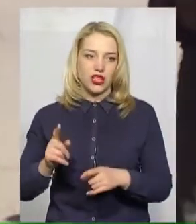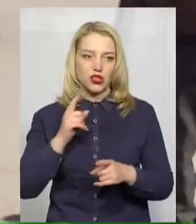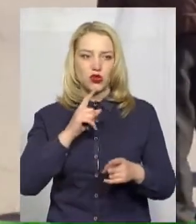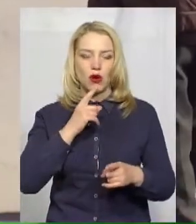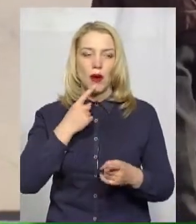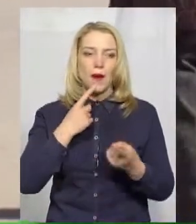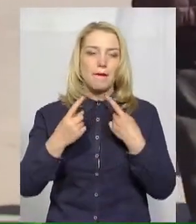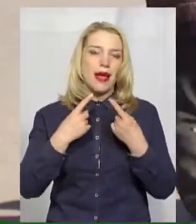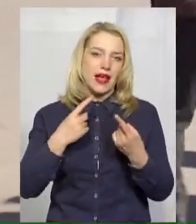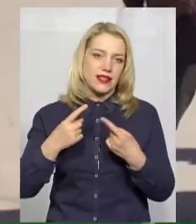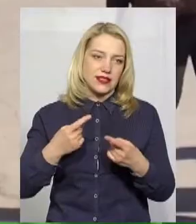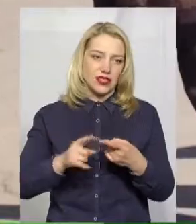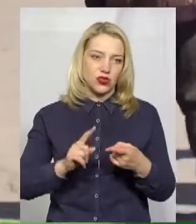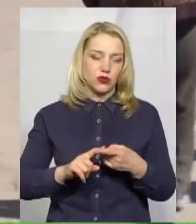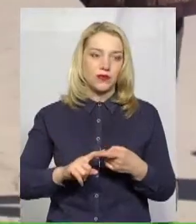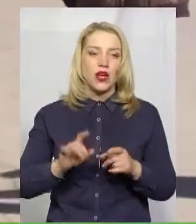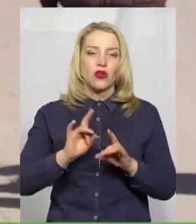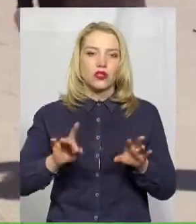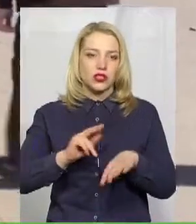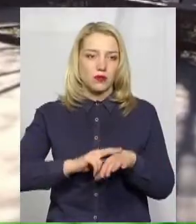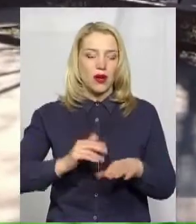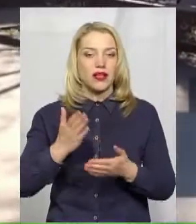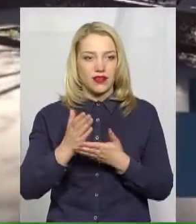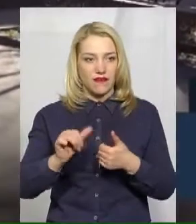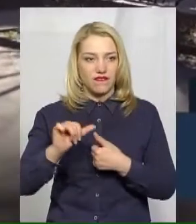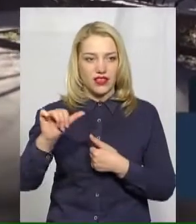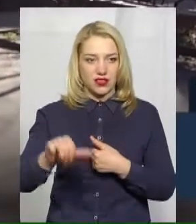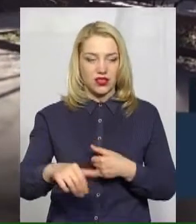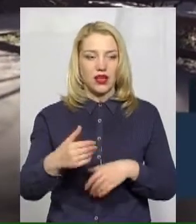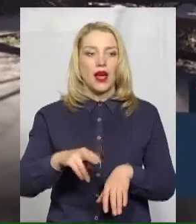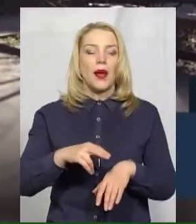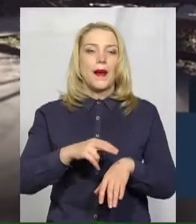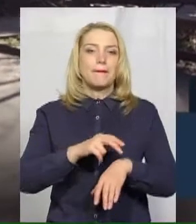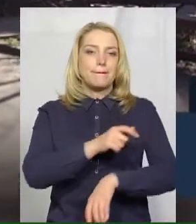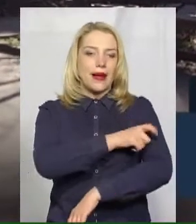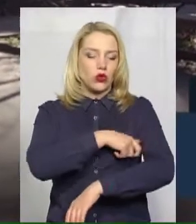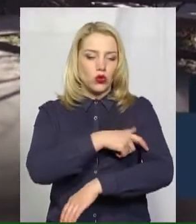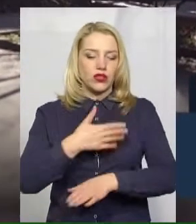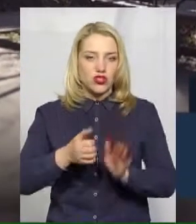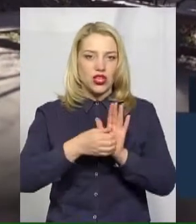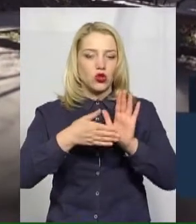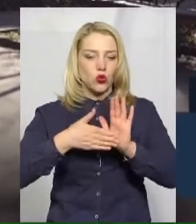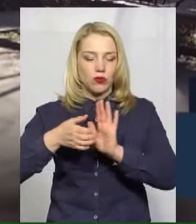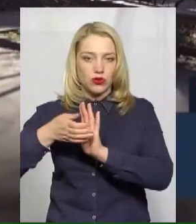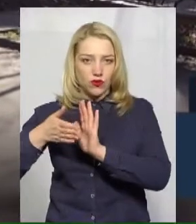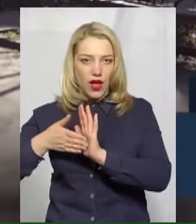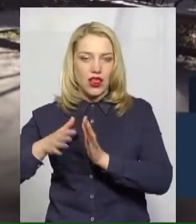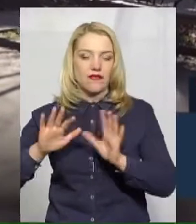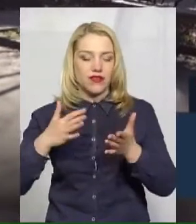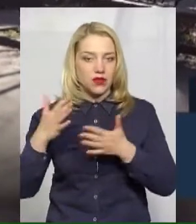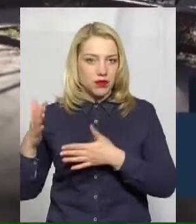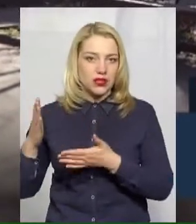4, лейтенант поліції Марія Брилко. Додає, бувають і винятки. Патрульні вже документували порушення, складали протоколи за